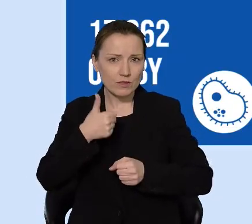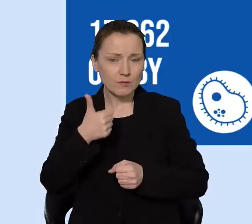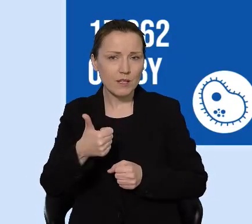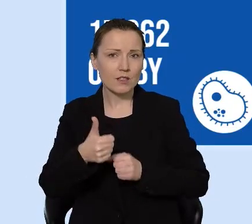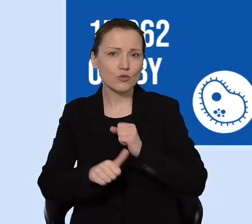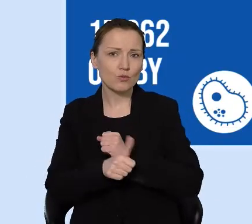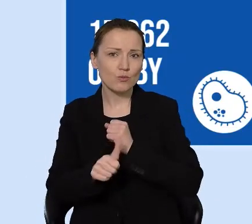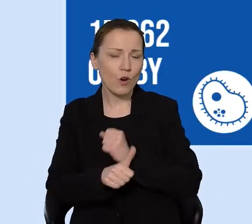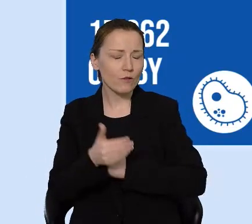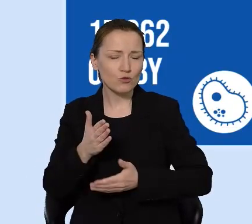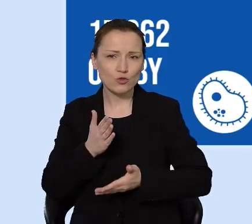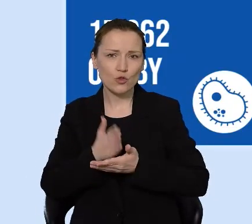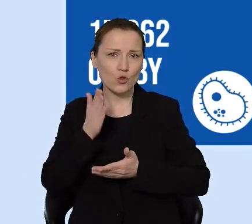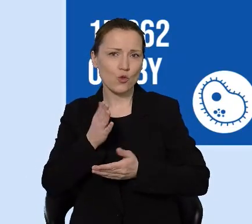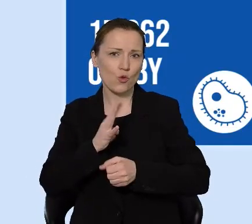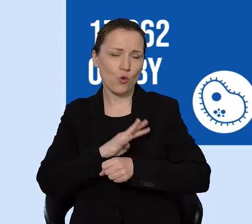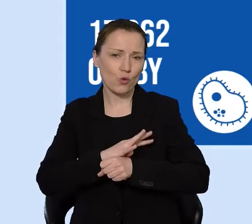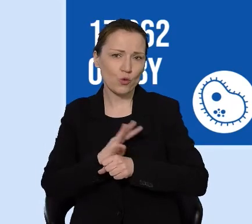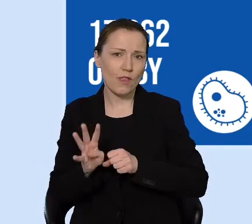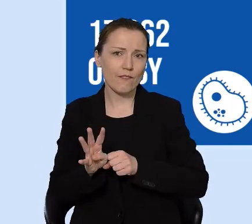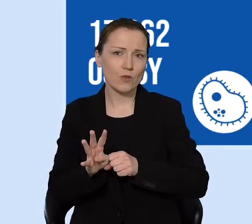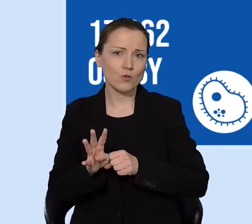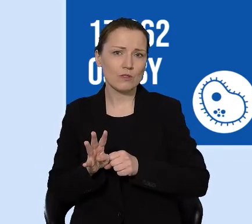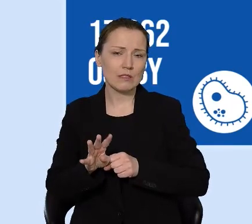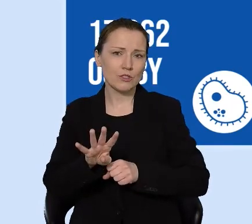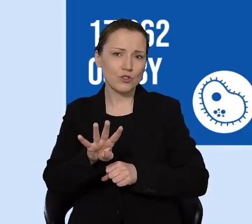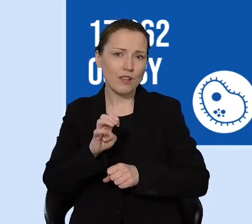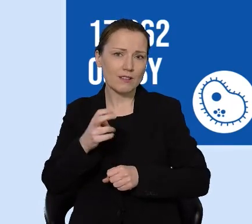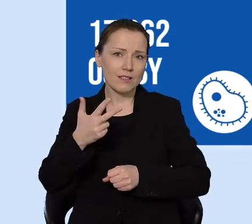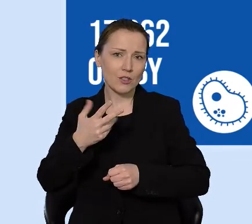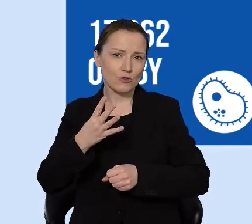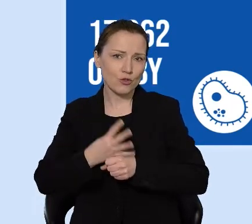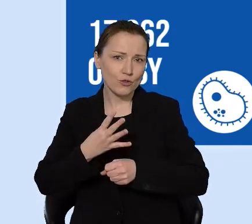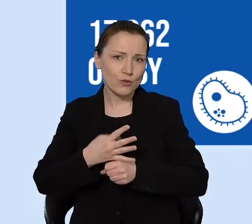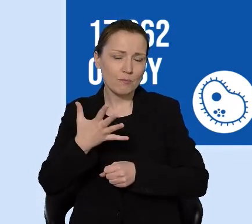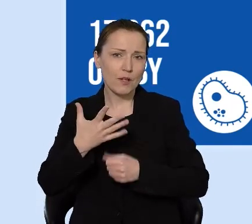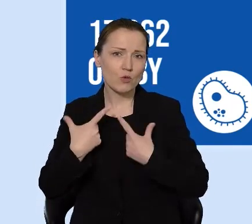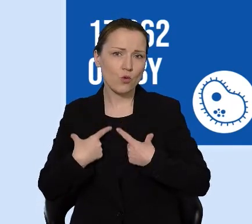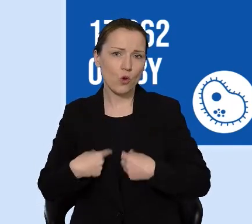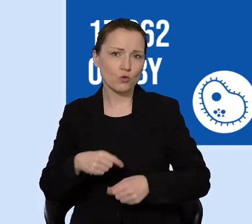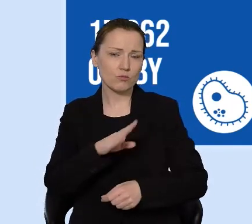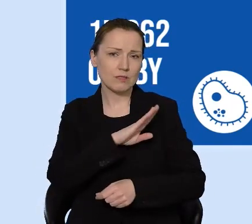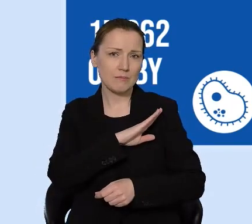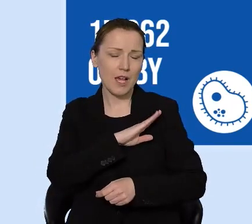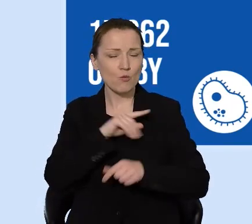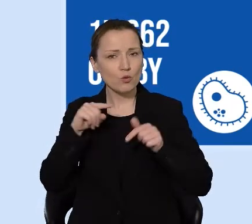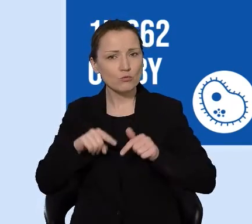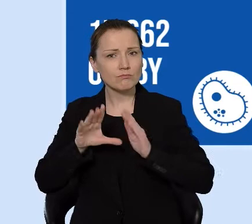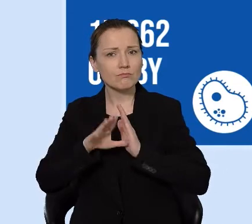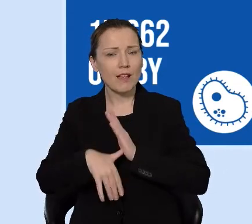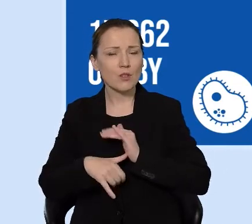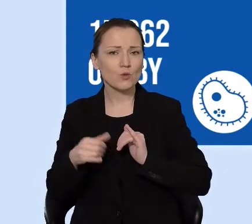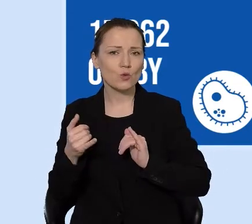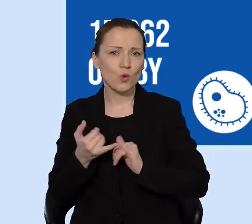powodu tylko COVID-u zmarło 445 osób w Toruniu. 445